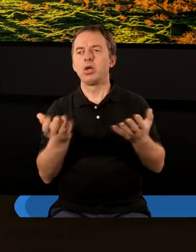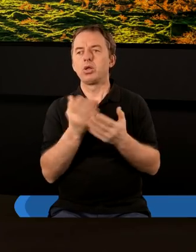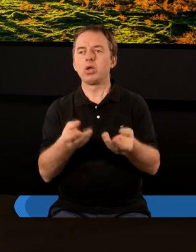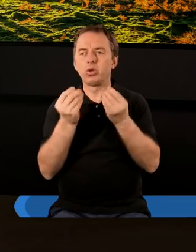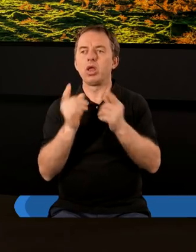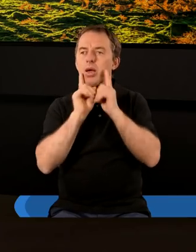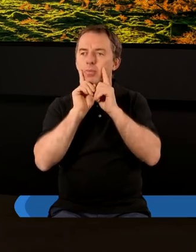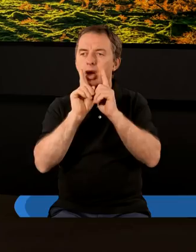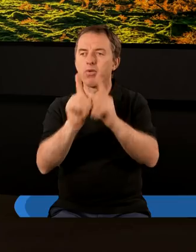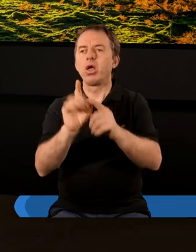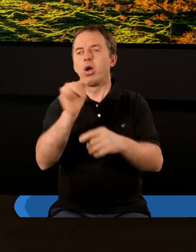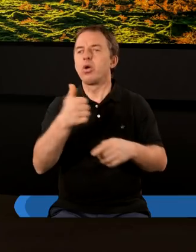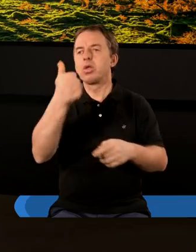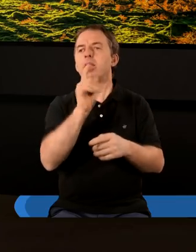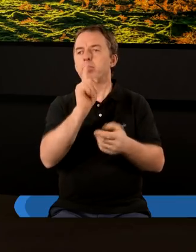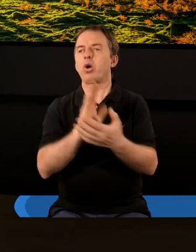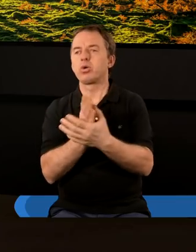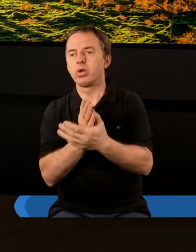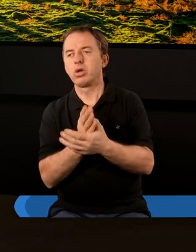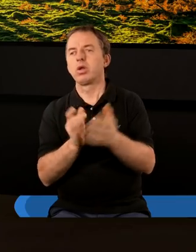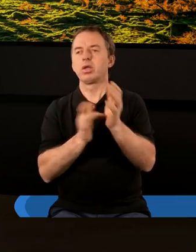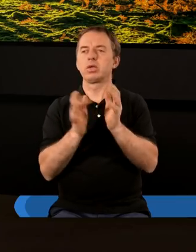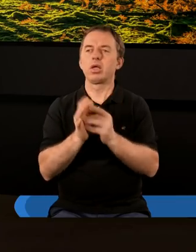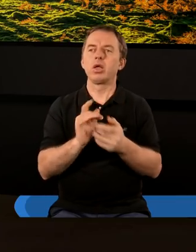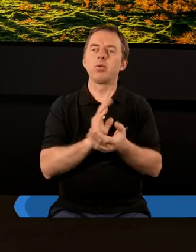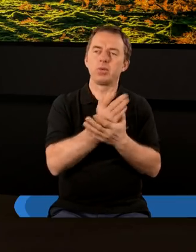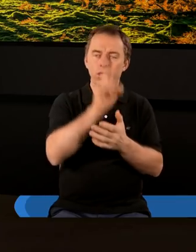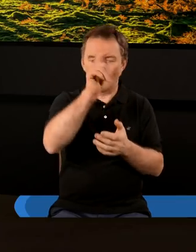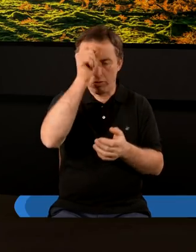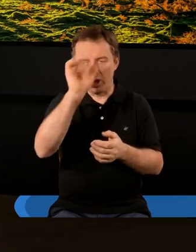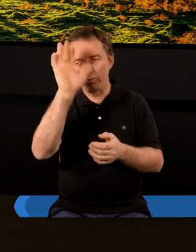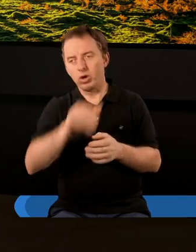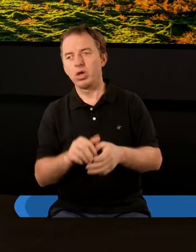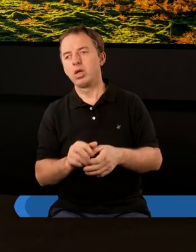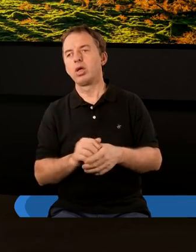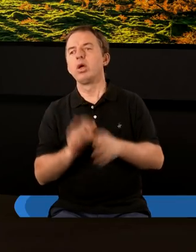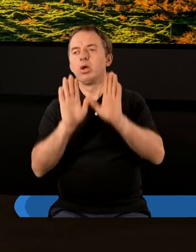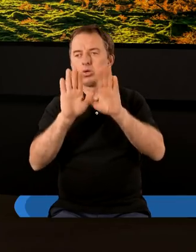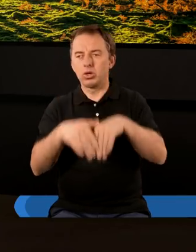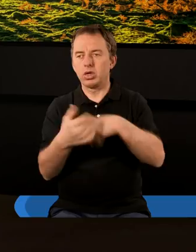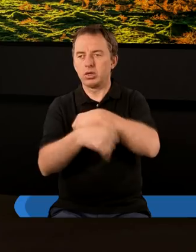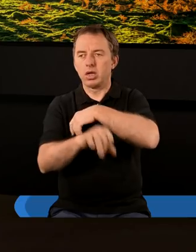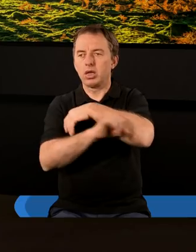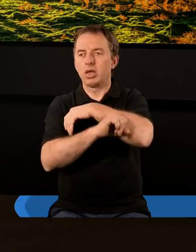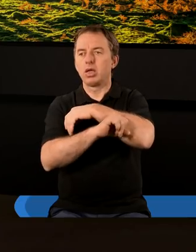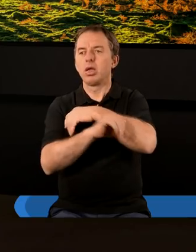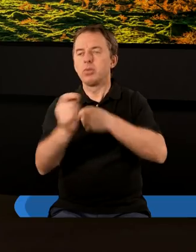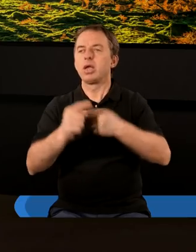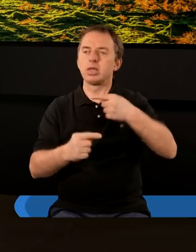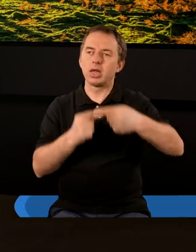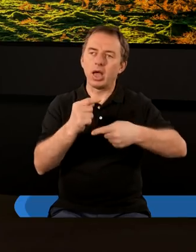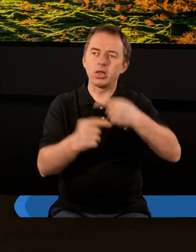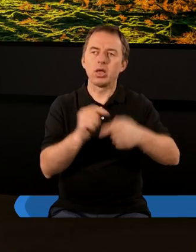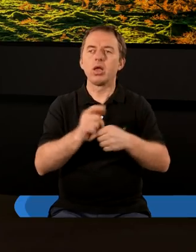Gdzieś cudowne prawdy o jedynym pośrednictwie Pana Jezusa pomiędzy człowiekiem i Bogiem zostają zastąpione bardziej przez